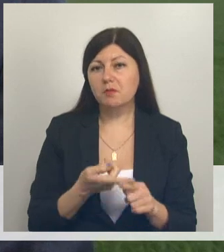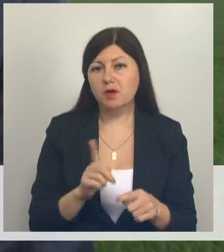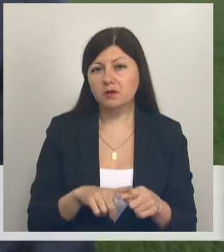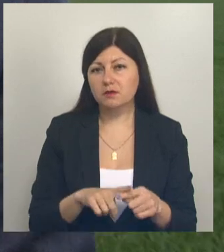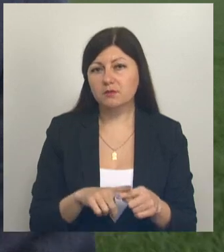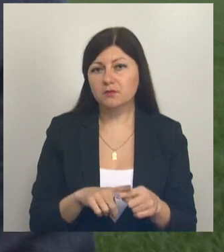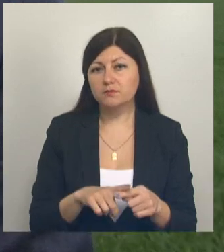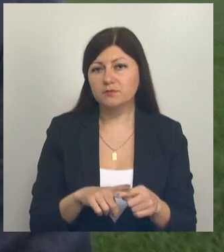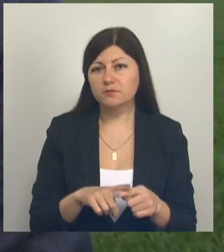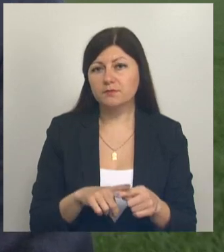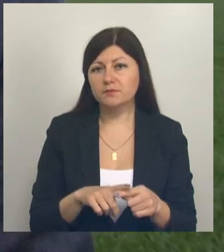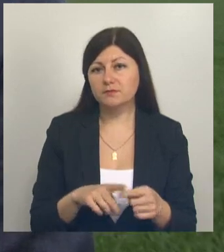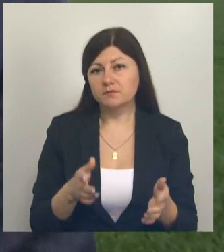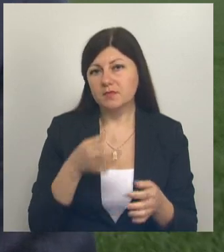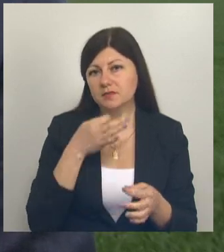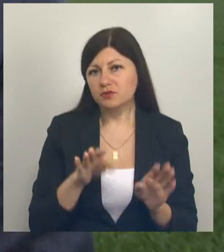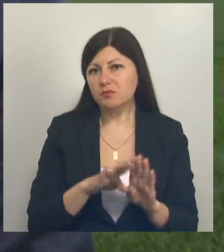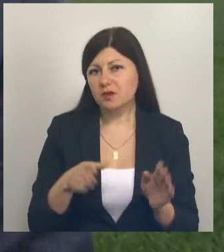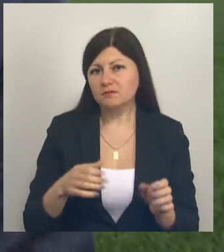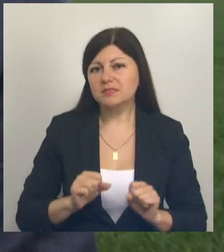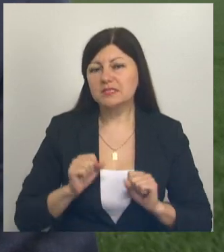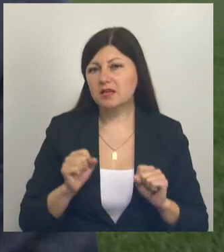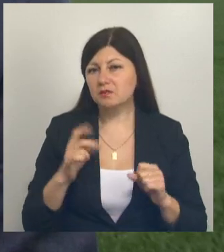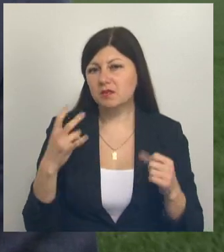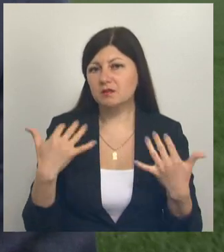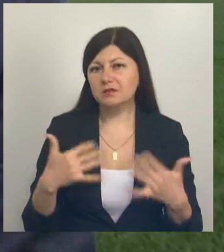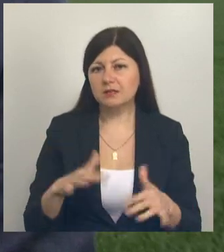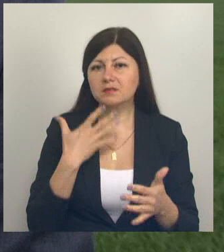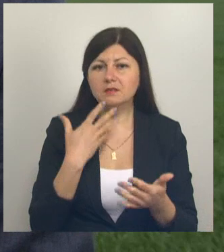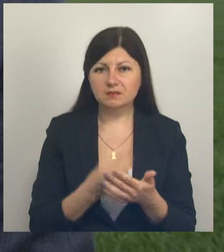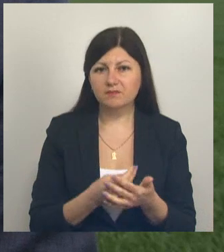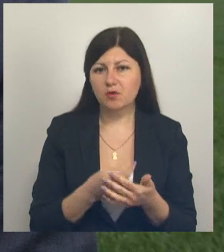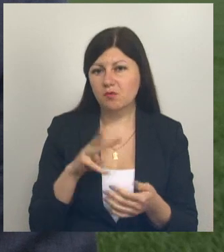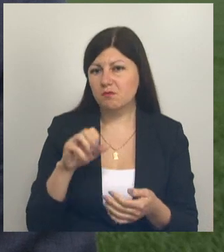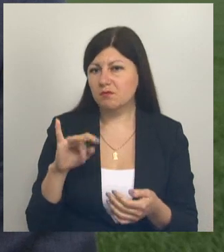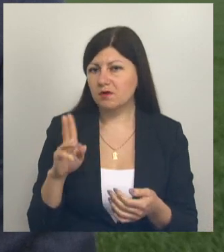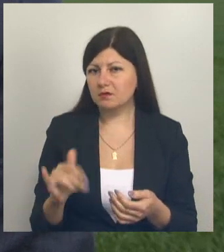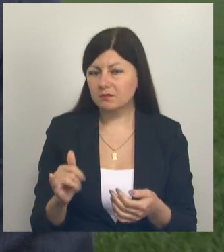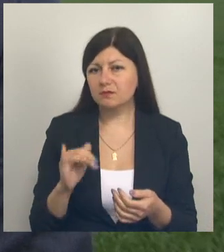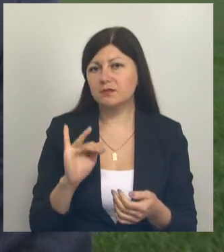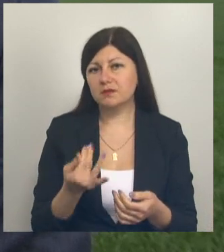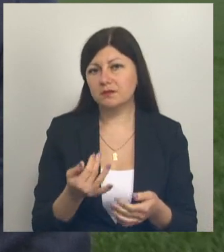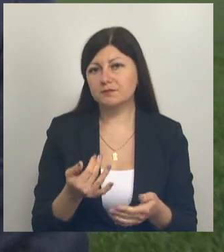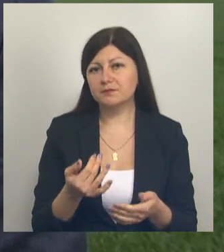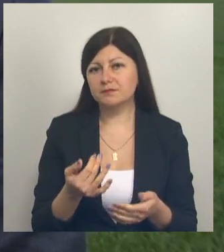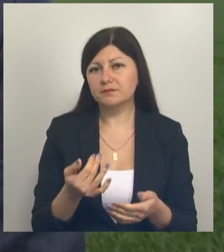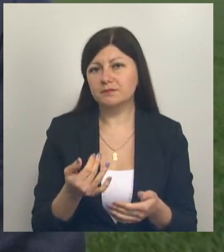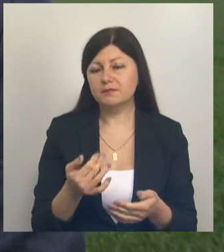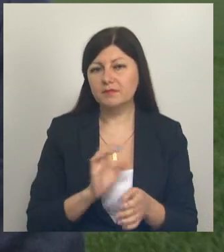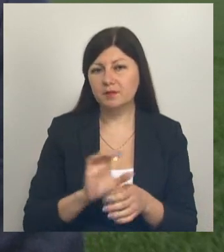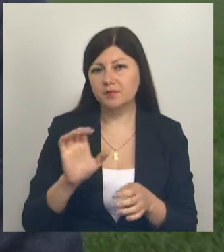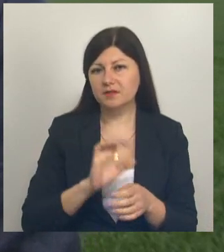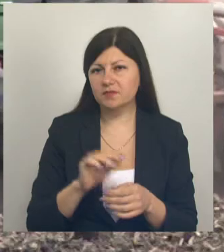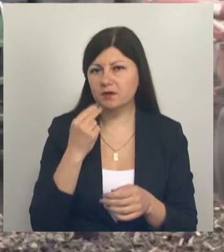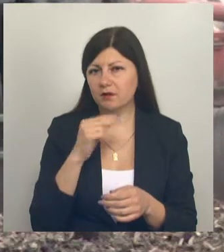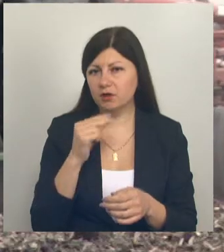скажем так, стараемся не терять своё лицо, свою марку и производить её